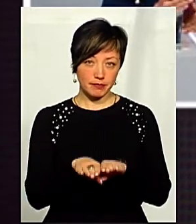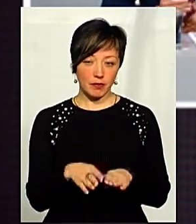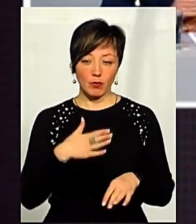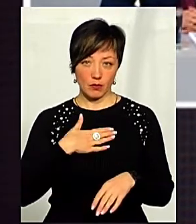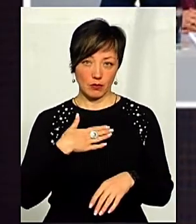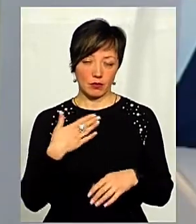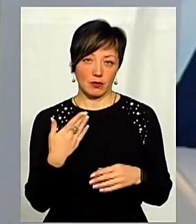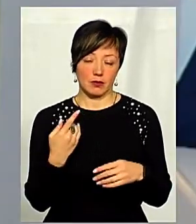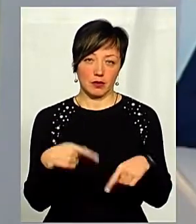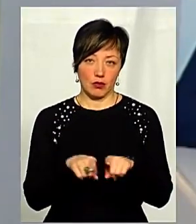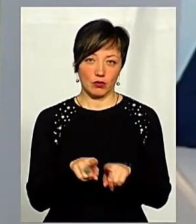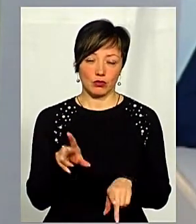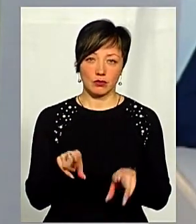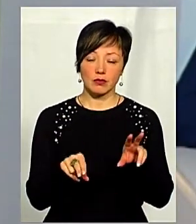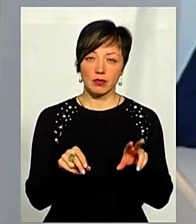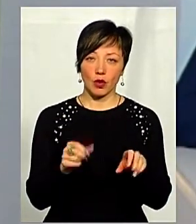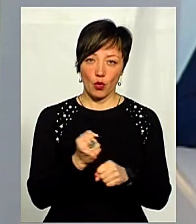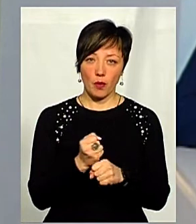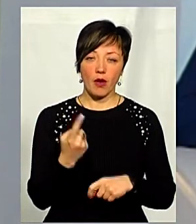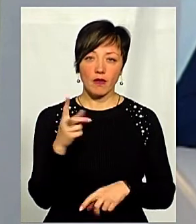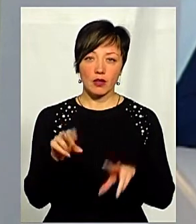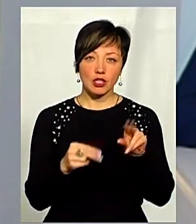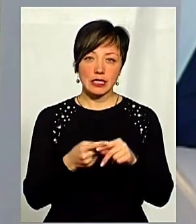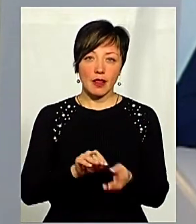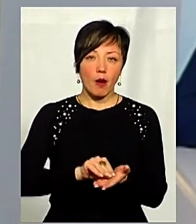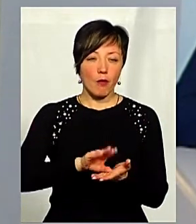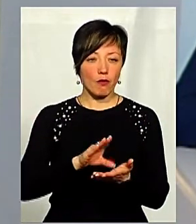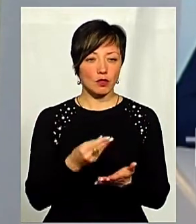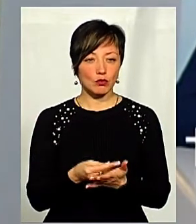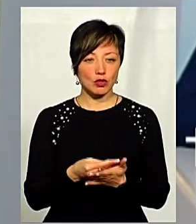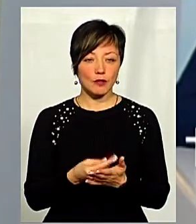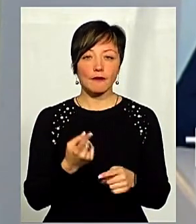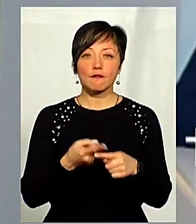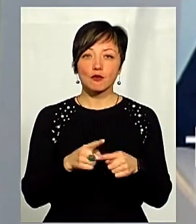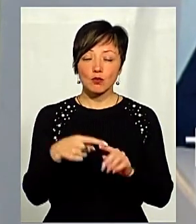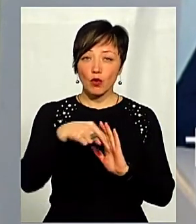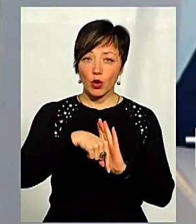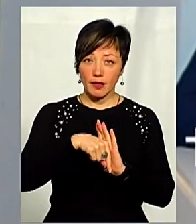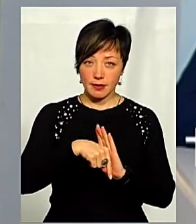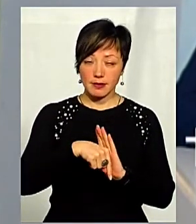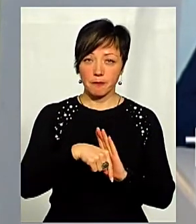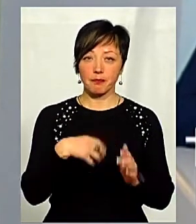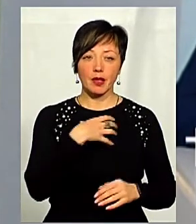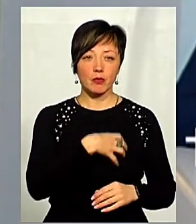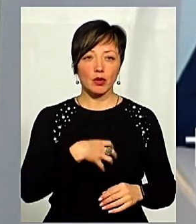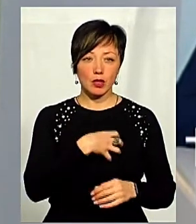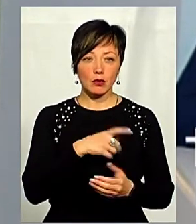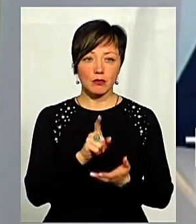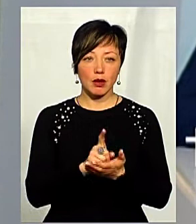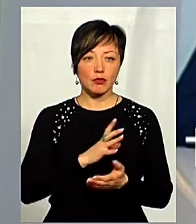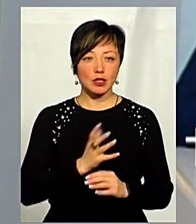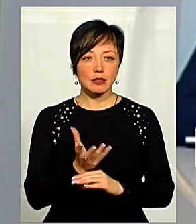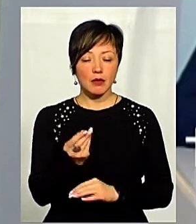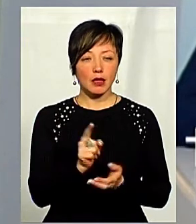з цієї сторони ми також робимо. А саме, я вважаю, один з шляхів – це наполнення бюджету. У цьому контексті пріоритетним має бути